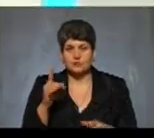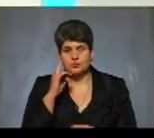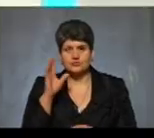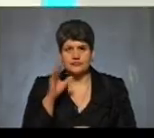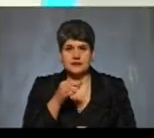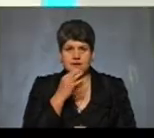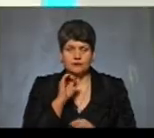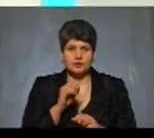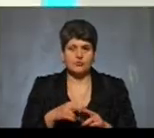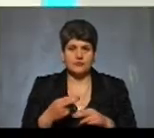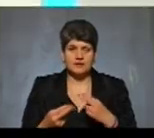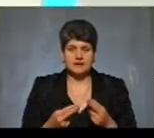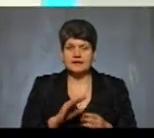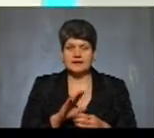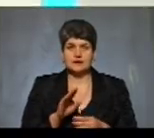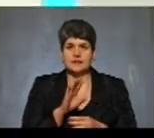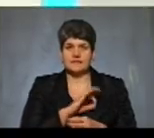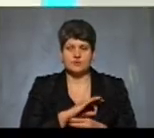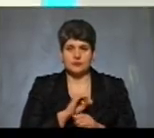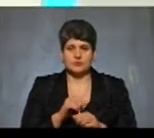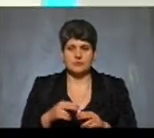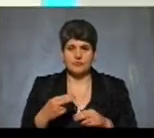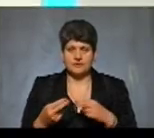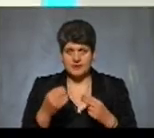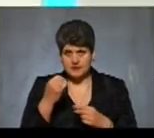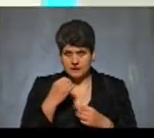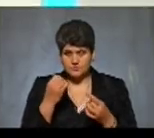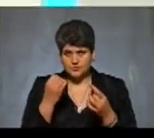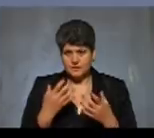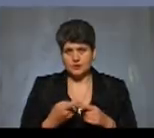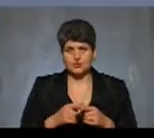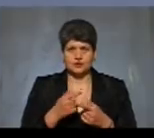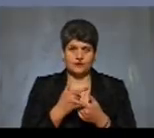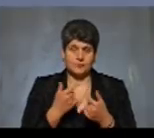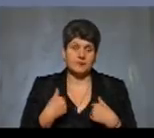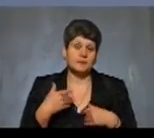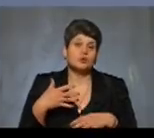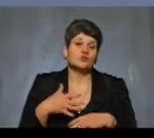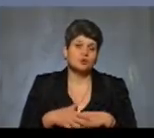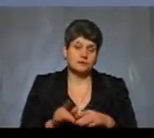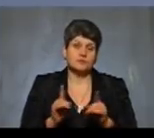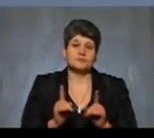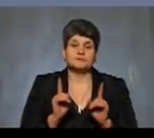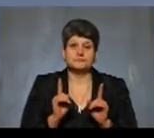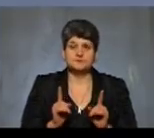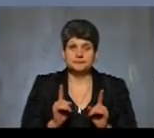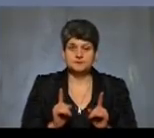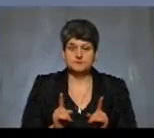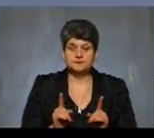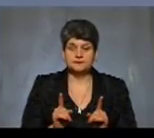повертати, ті, що не використали, також можна повертати, але дякую, що ви спростували цю інформацію, тепер ми розуміємо, що лише ті, які